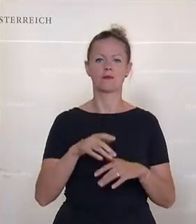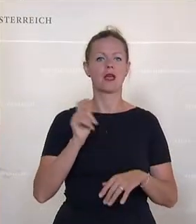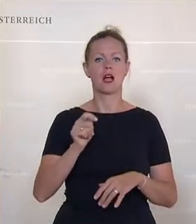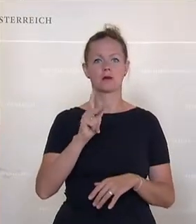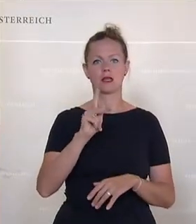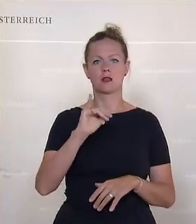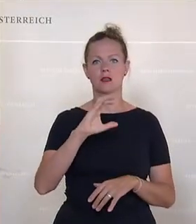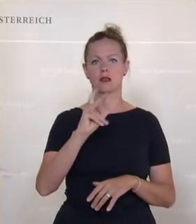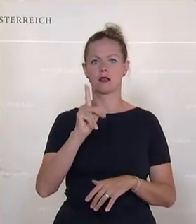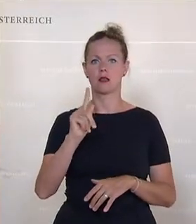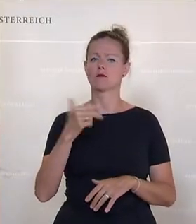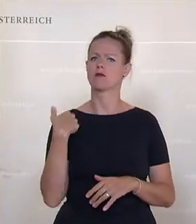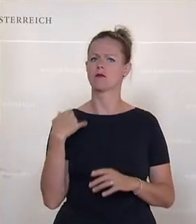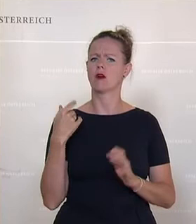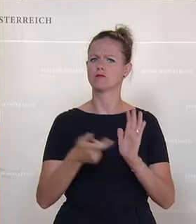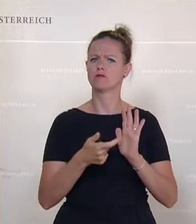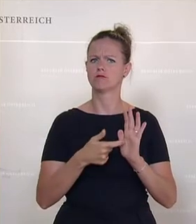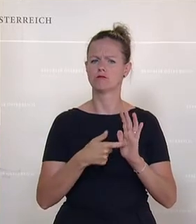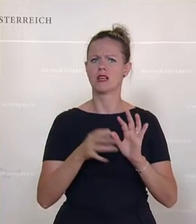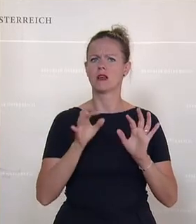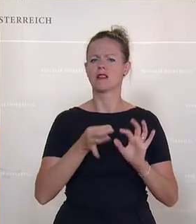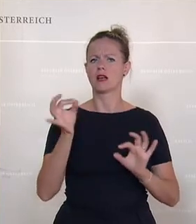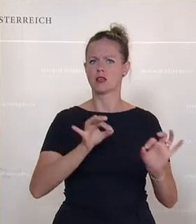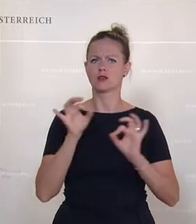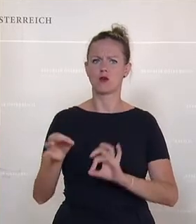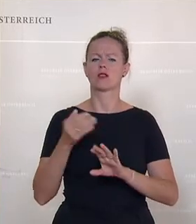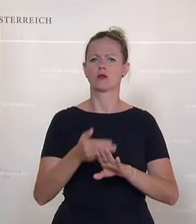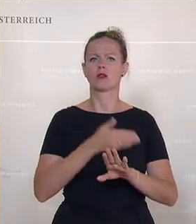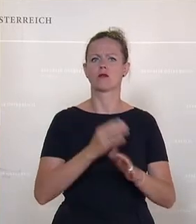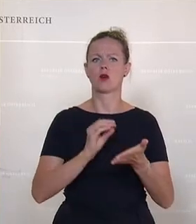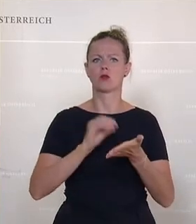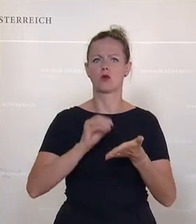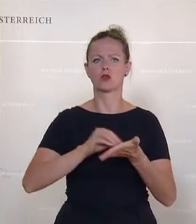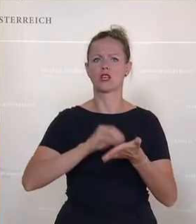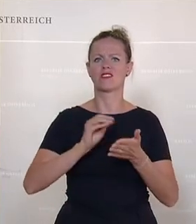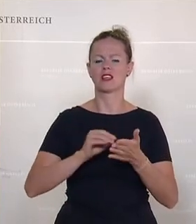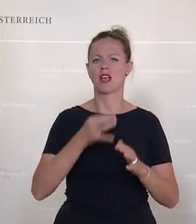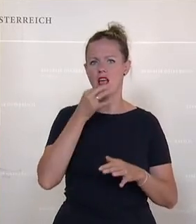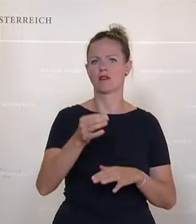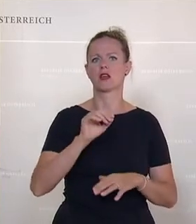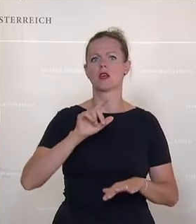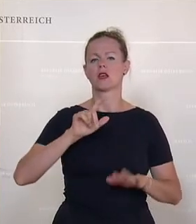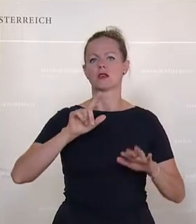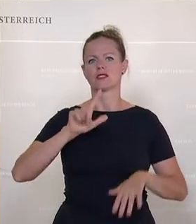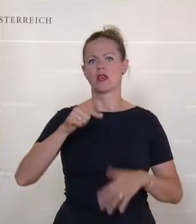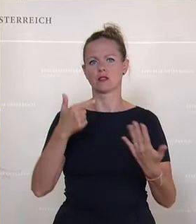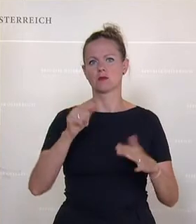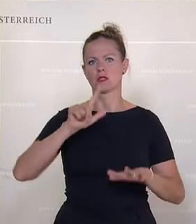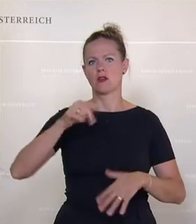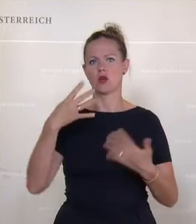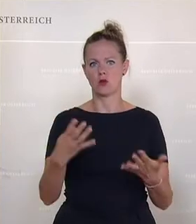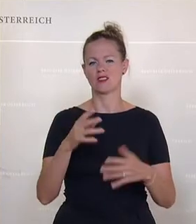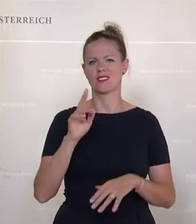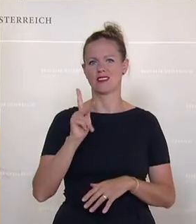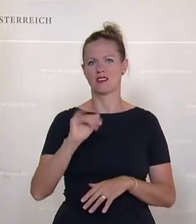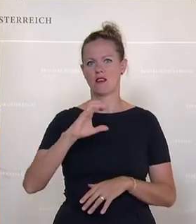Kolleginnen und Kollegen haben das Verlangen gestellt, die vor Eingang in die Tagesordnung eingebrachte schriftliche Anfrage 7292 der Abgeordneten Kickel, Kolleginnen und